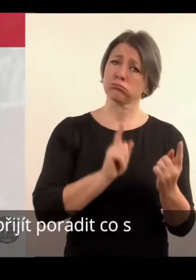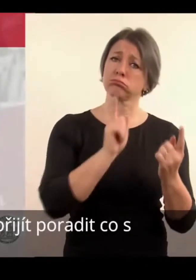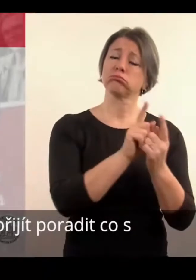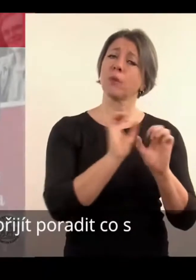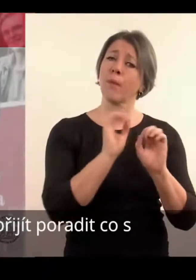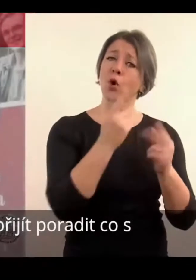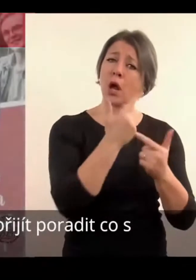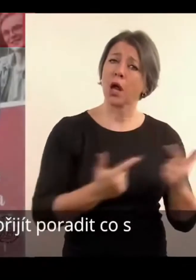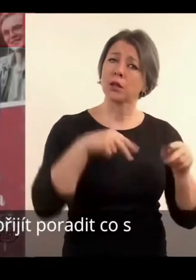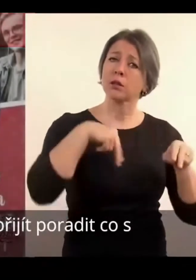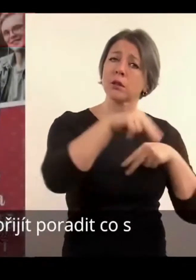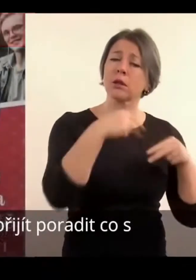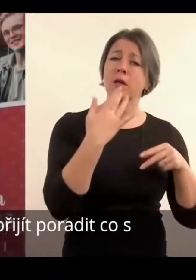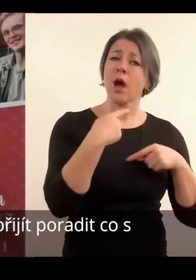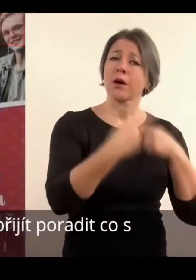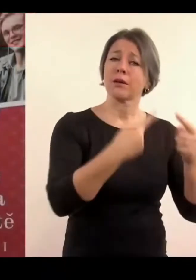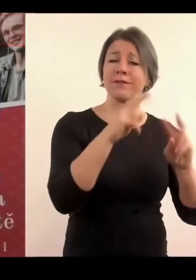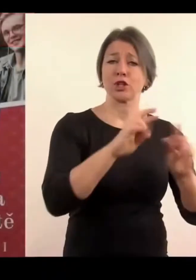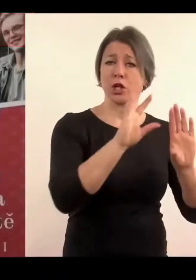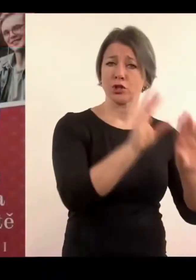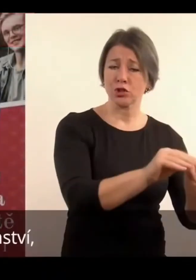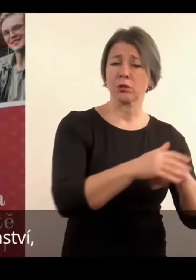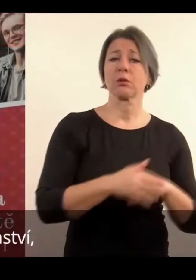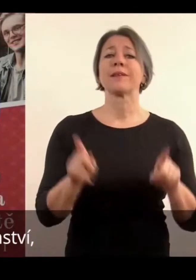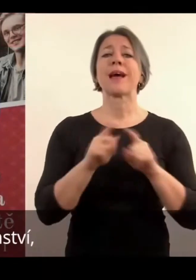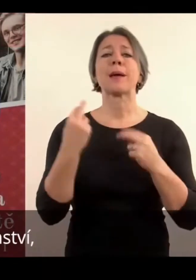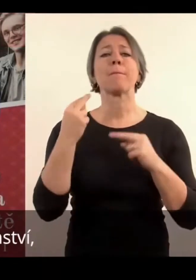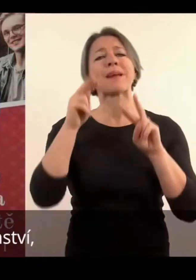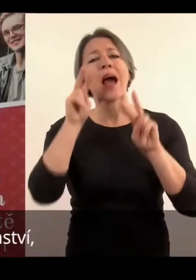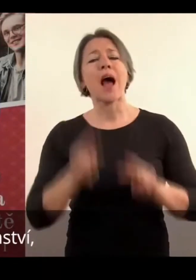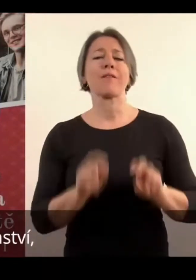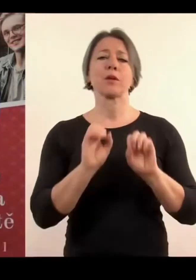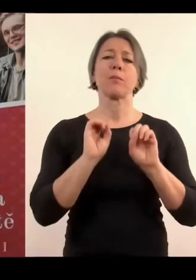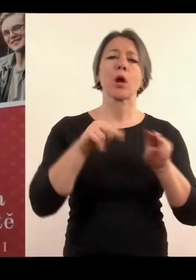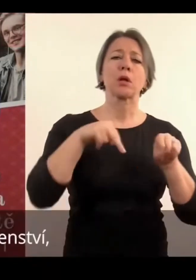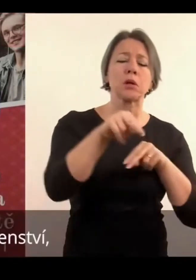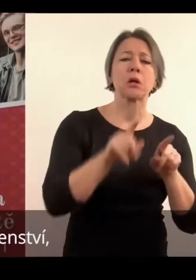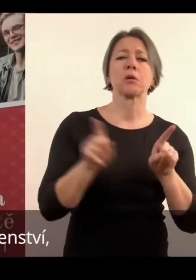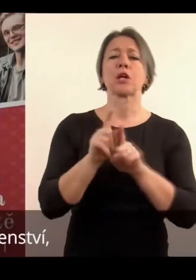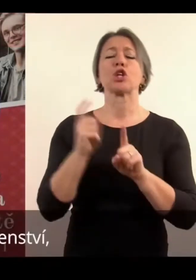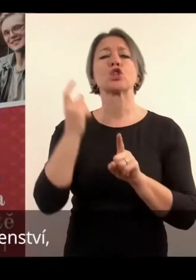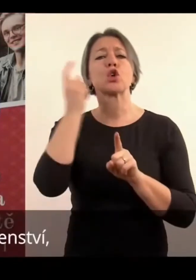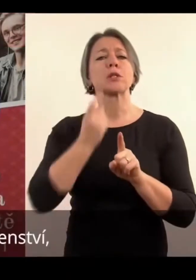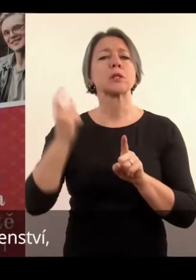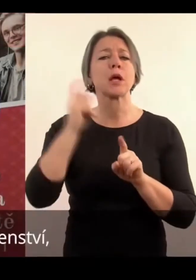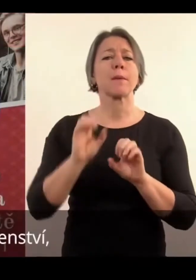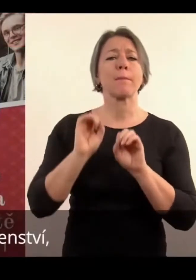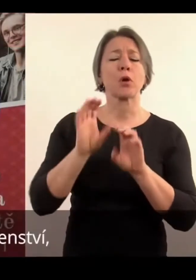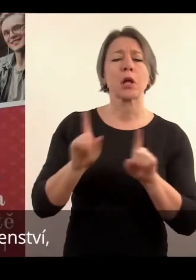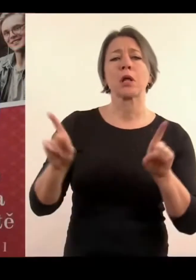přijít poradit částů s ním. Dále máme právní poradenství, sociálně-ekonomické poradenství,